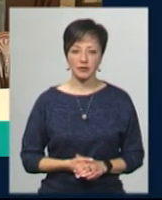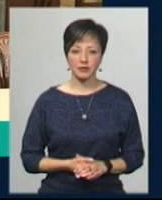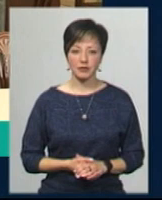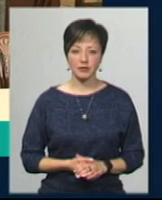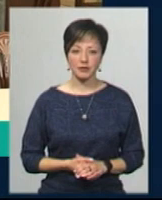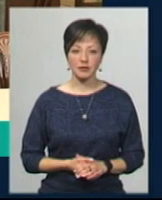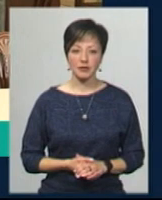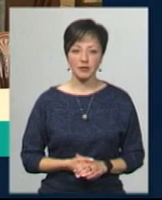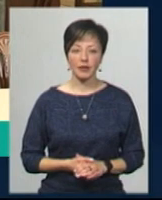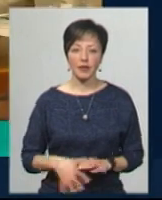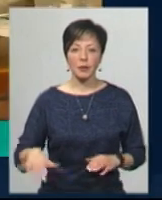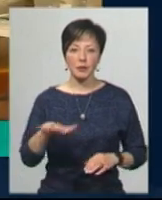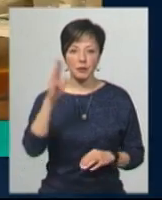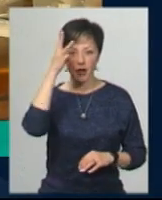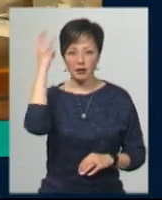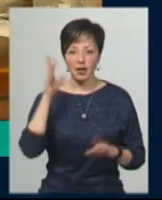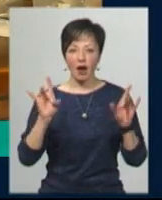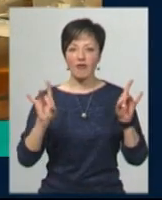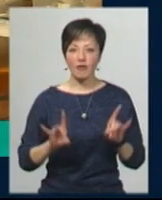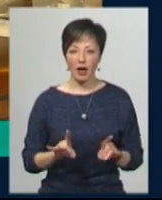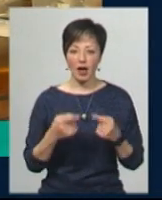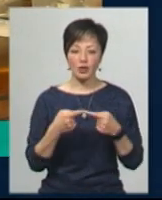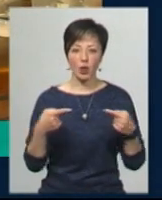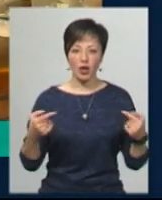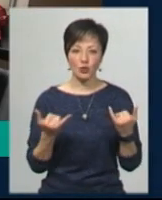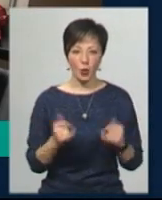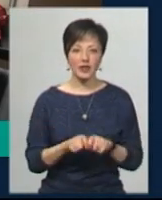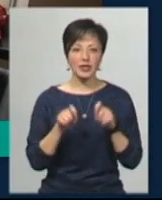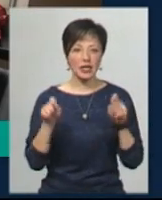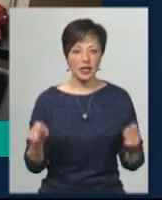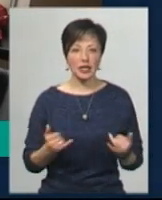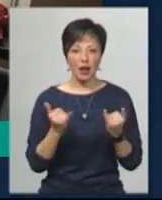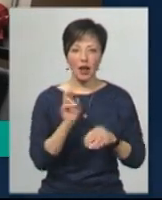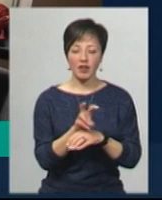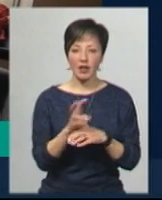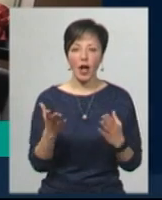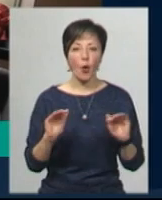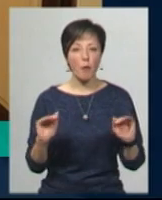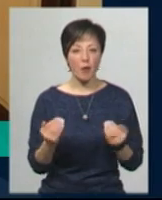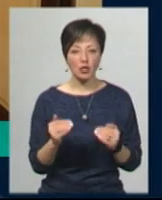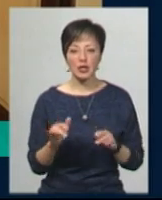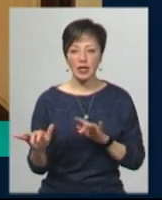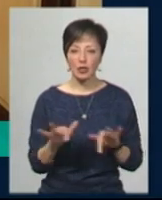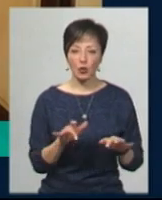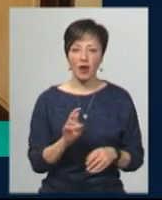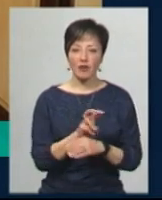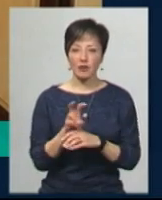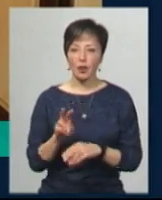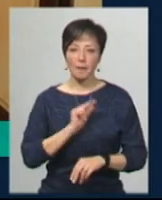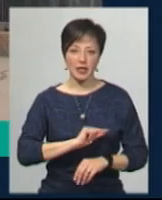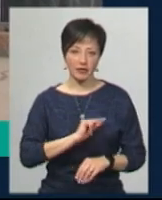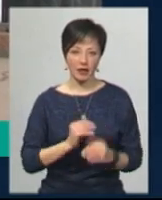Музика Приміщення хмельницьких кафе та ресторанів відсьогодні відкриті для відвідування. Які обмеження діють для відвідувачів та